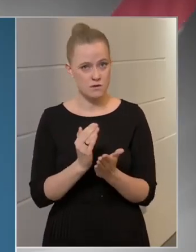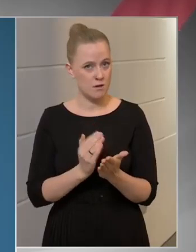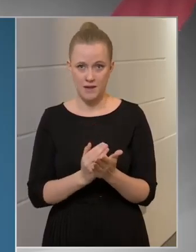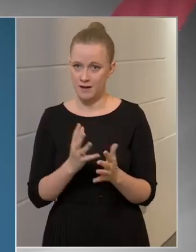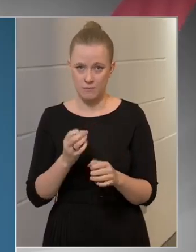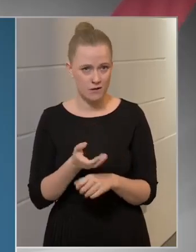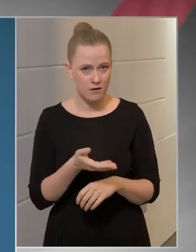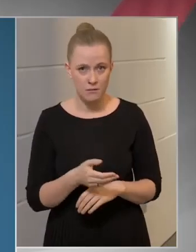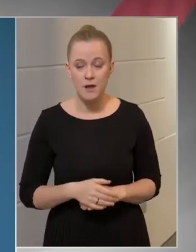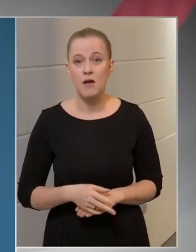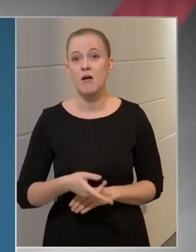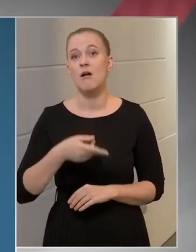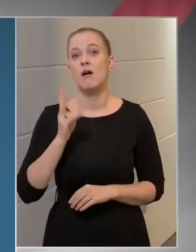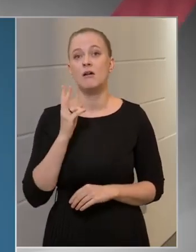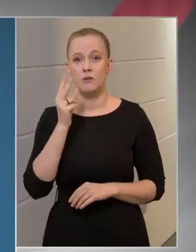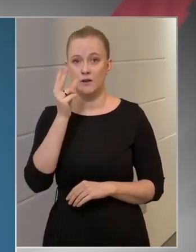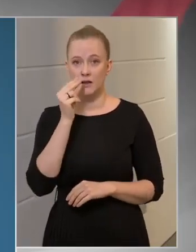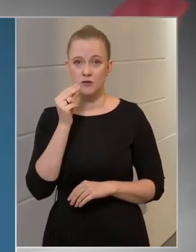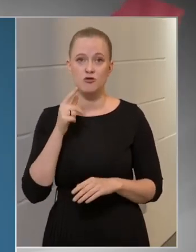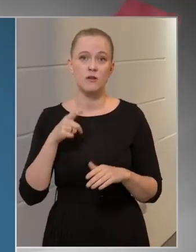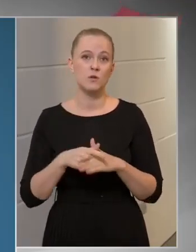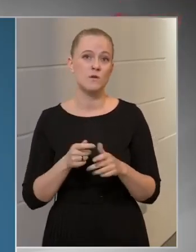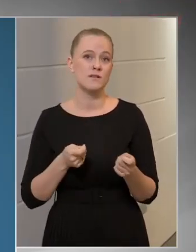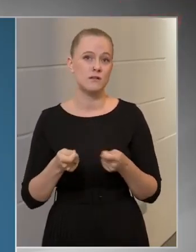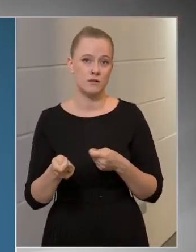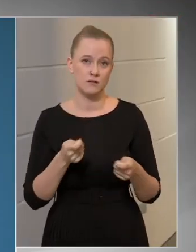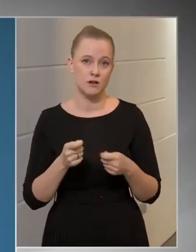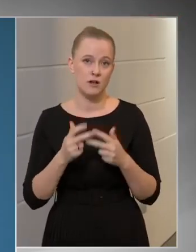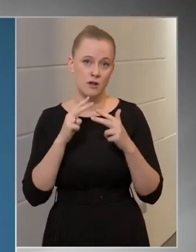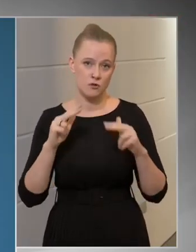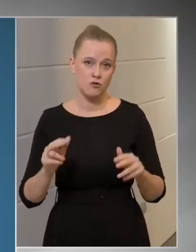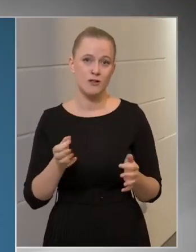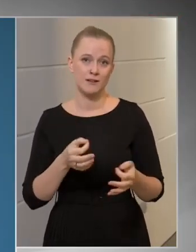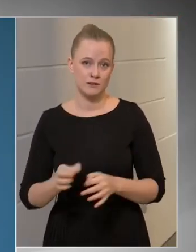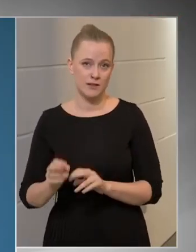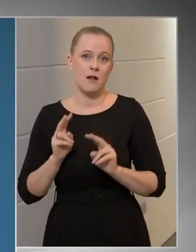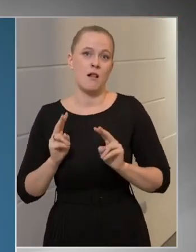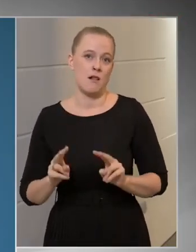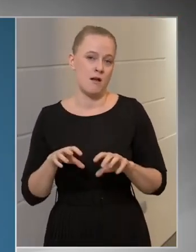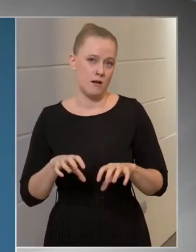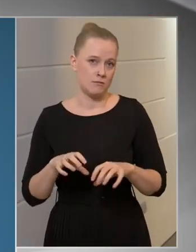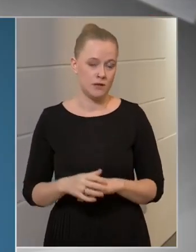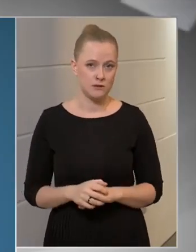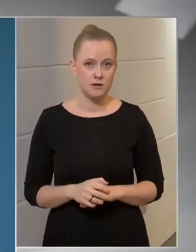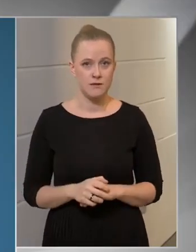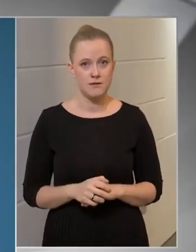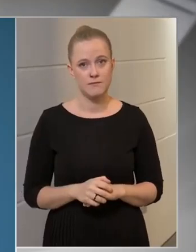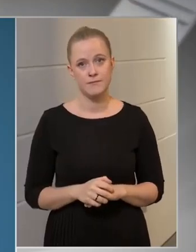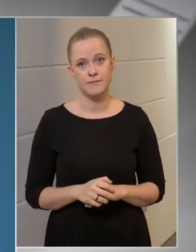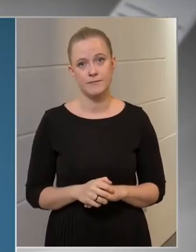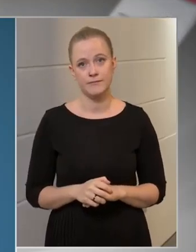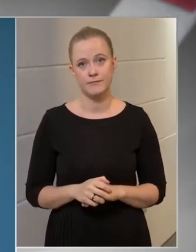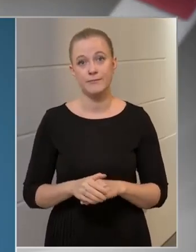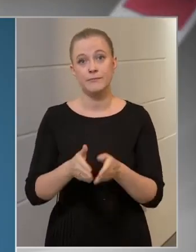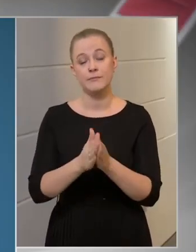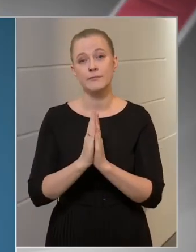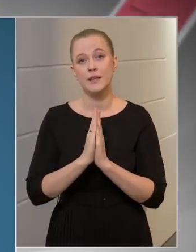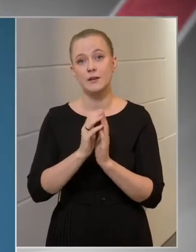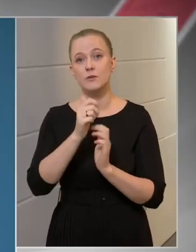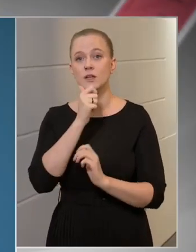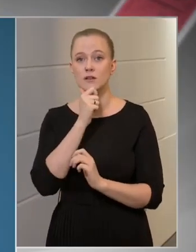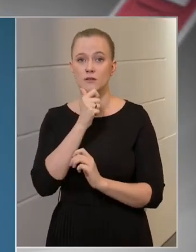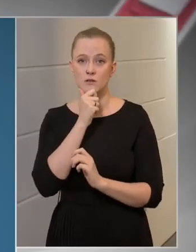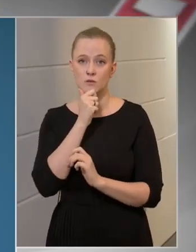abban az esetben a rendőrség közigazgatási hatósági intézkedést is tehet. Kérjük, hogy az idősebb